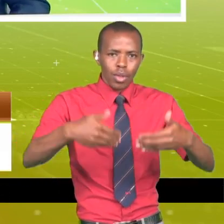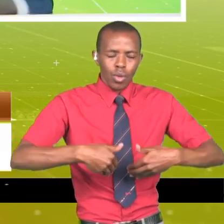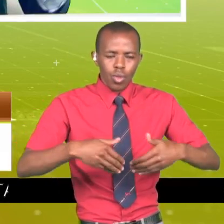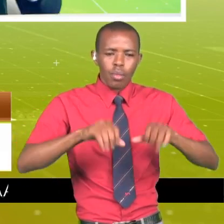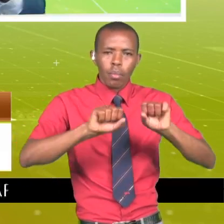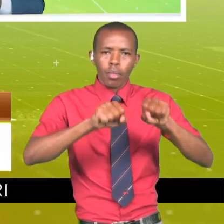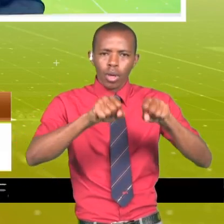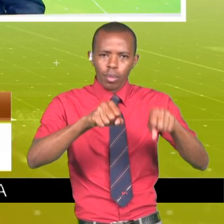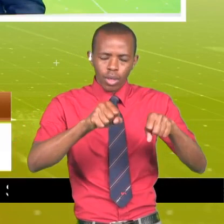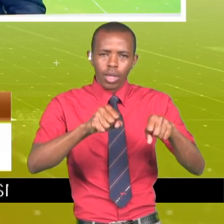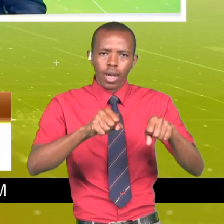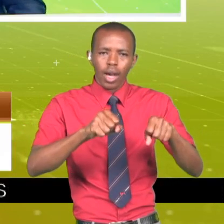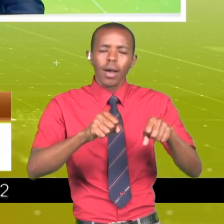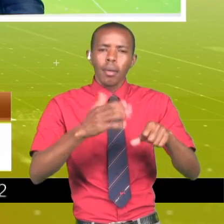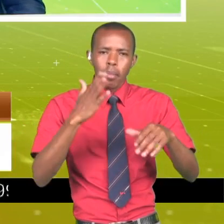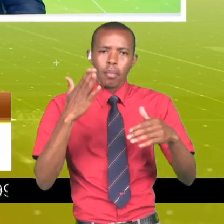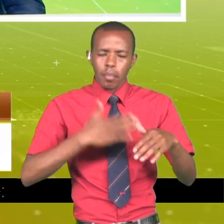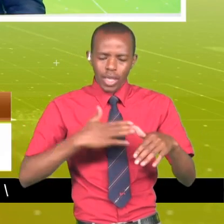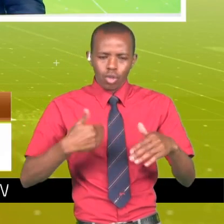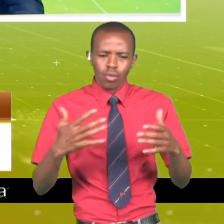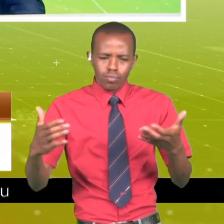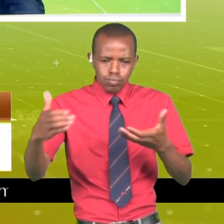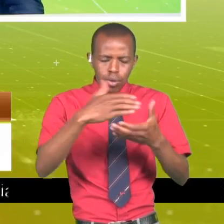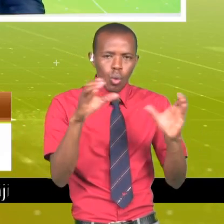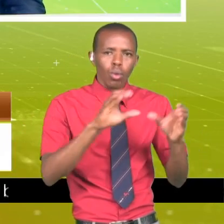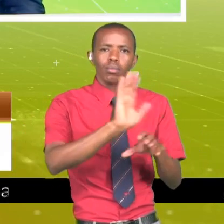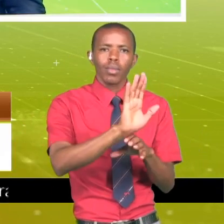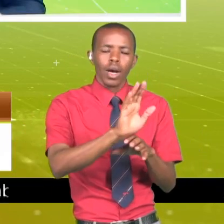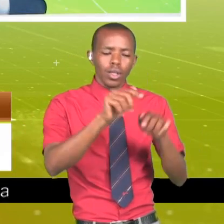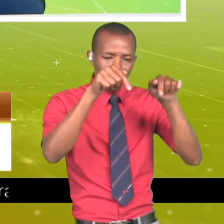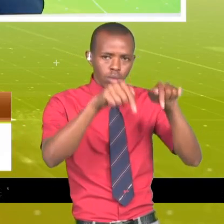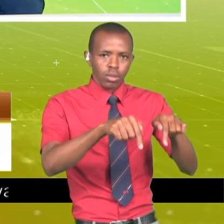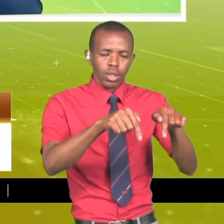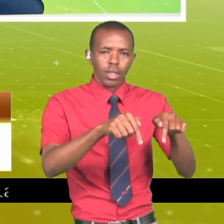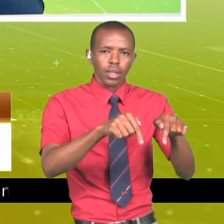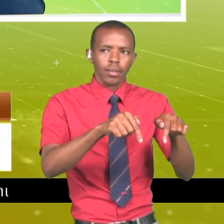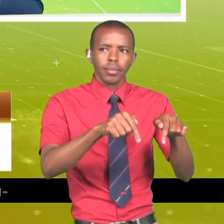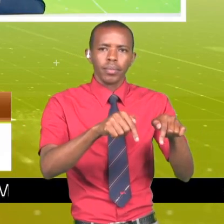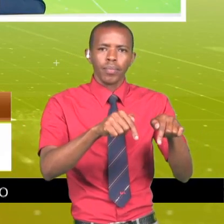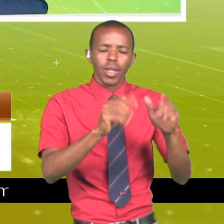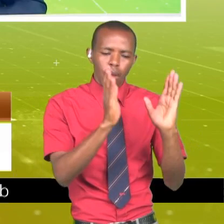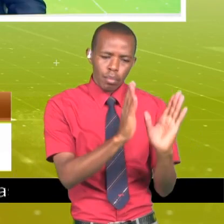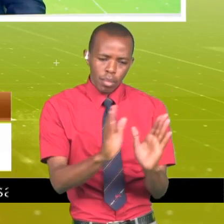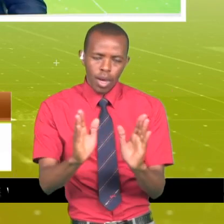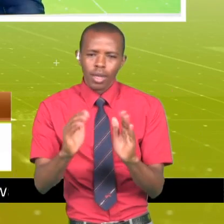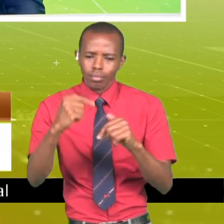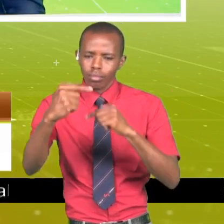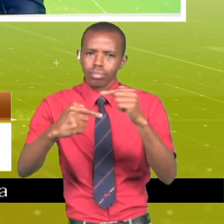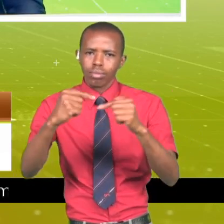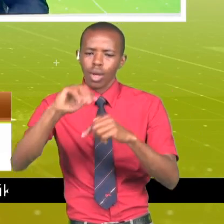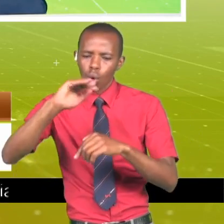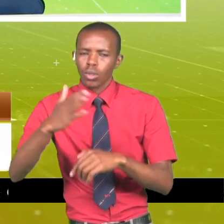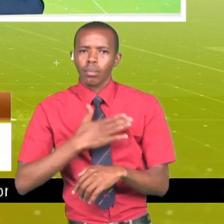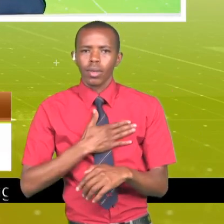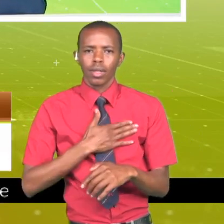bodabonda. Pale ambapo nimewakusanya katika vikundizao. Na kama siku ya leo kuna ile mipangu ambayo inaendelea katika konstituenze